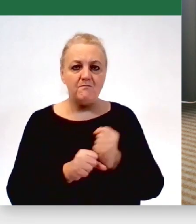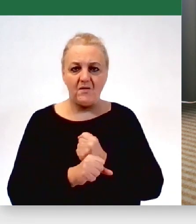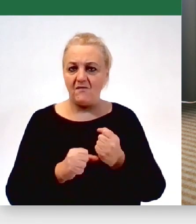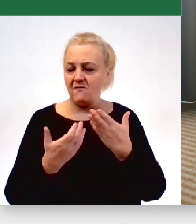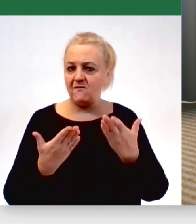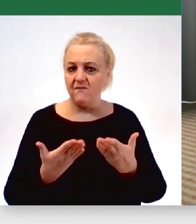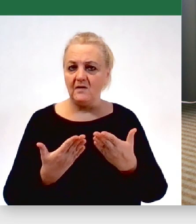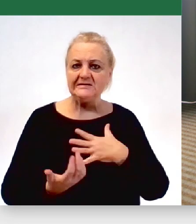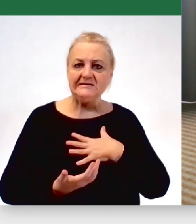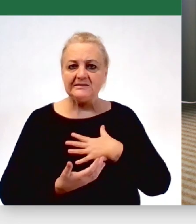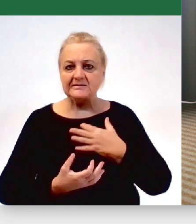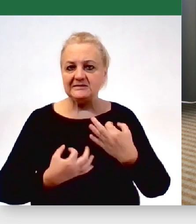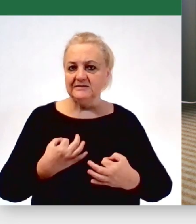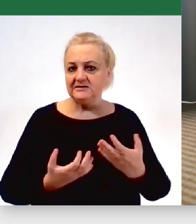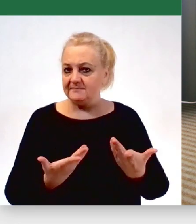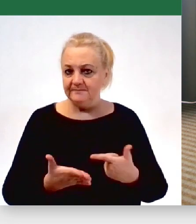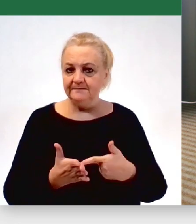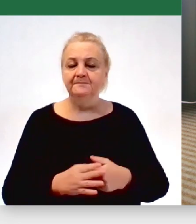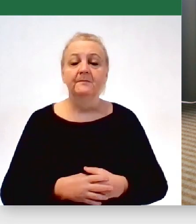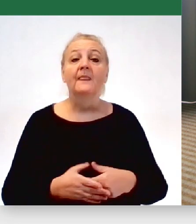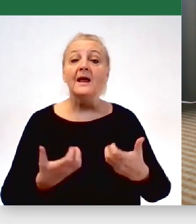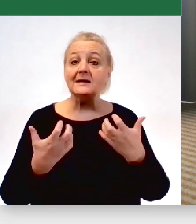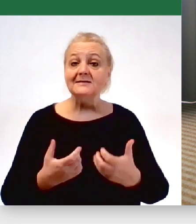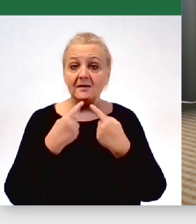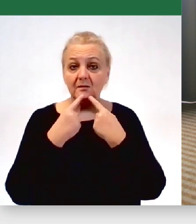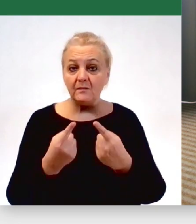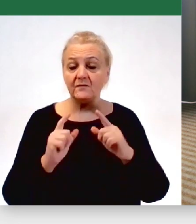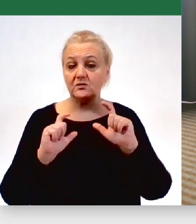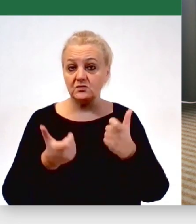obawą. I chcę wam powiedzieć, że